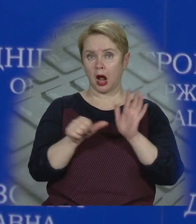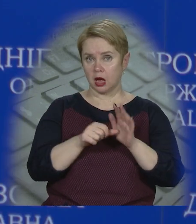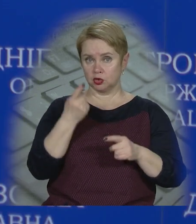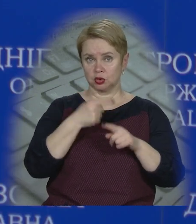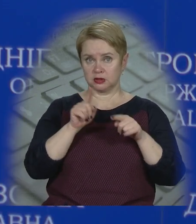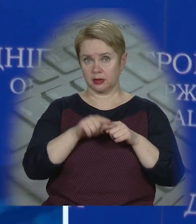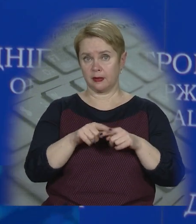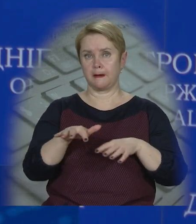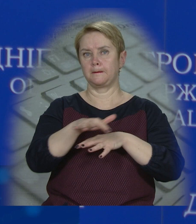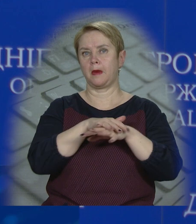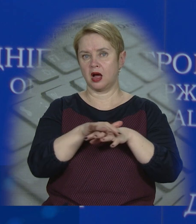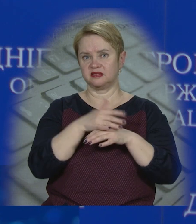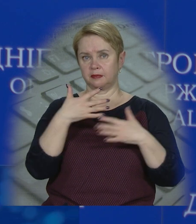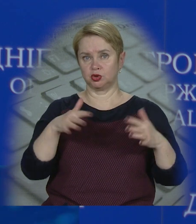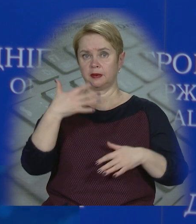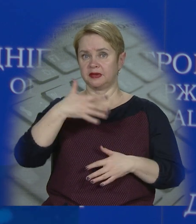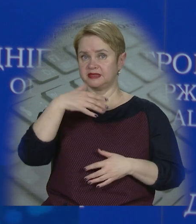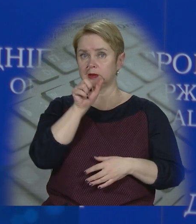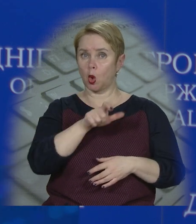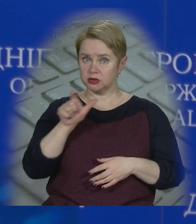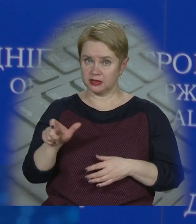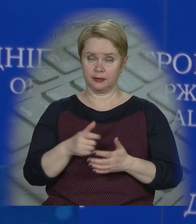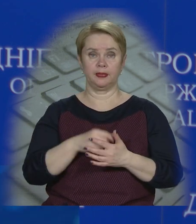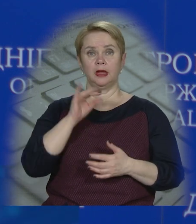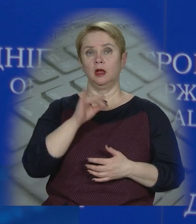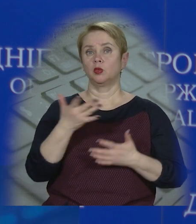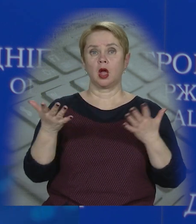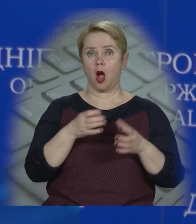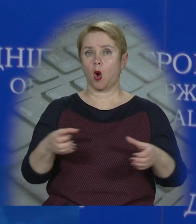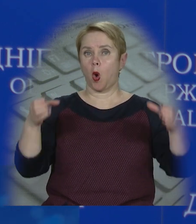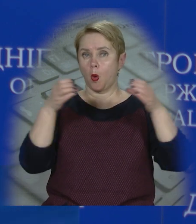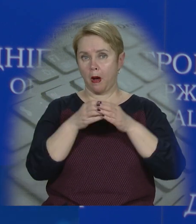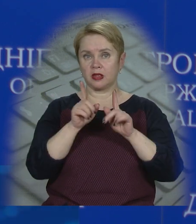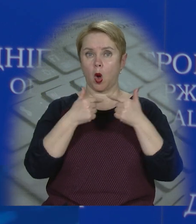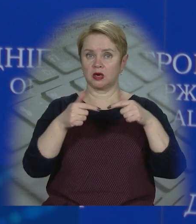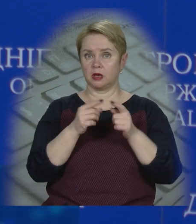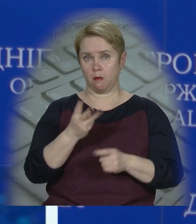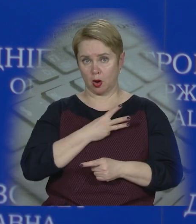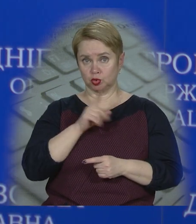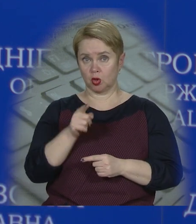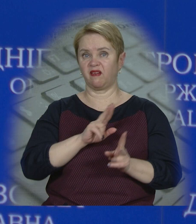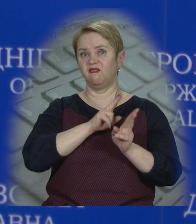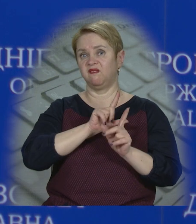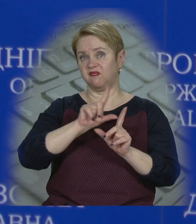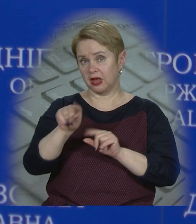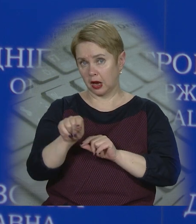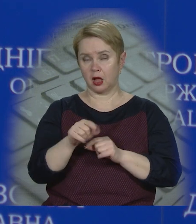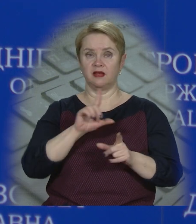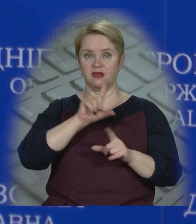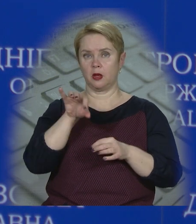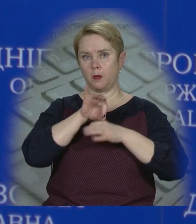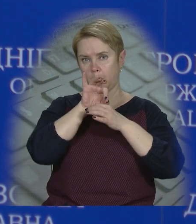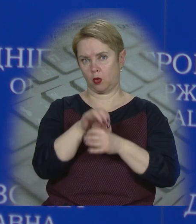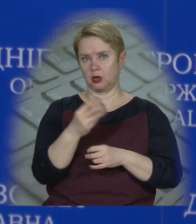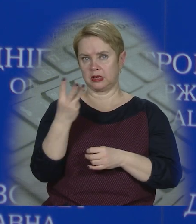бригада, якщо це масово, більше 50 осіб, і будь-яка компанія чи організація бажає, щоб до них виїхали, теж